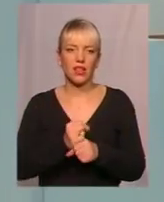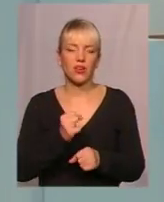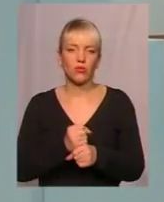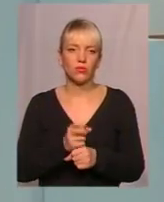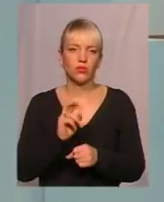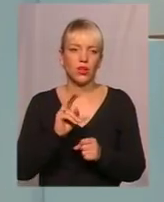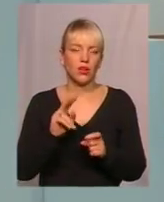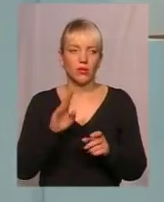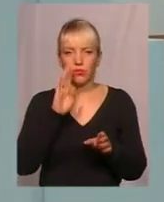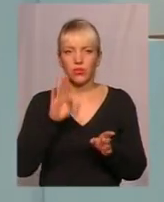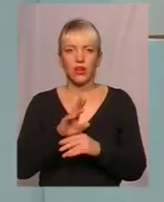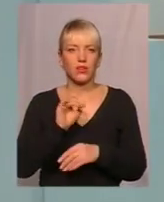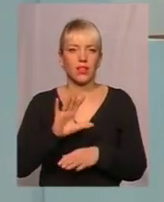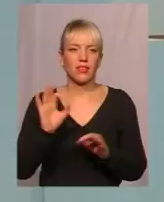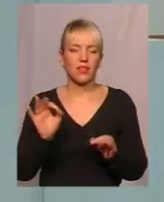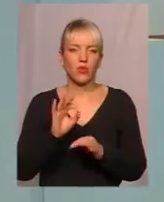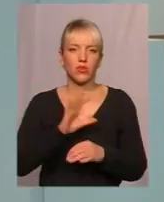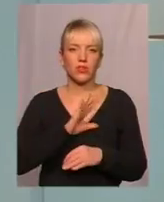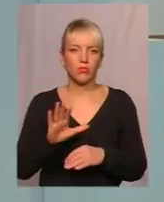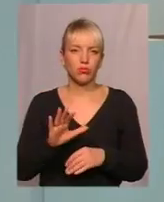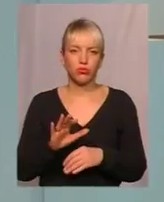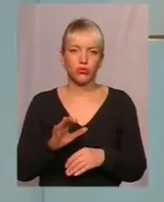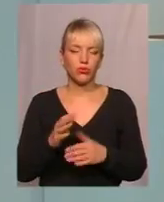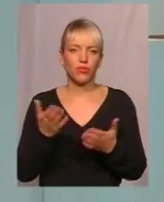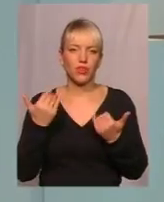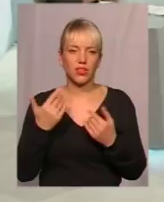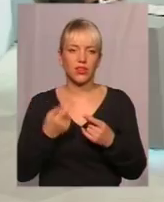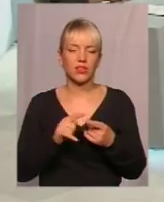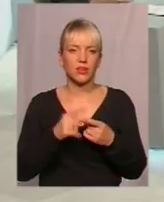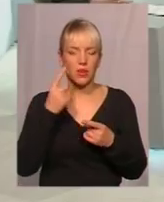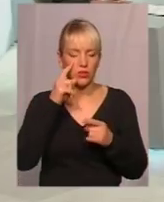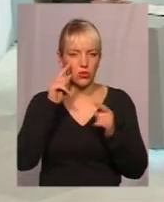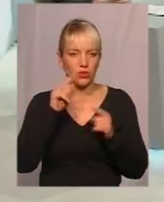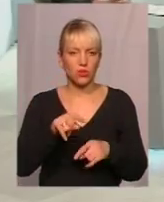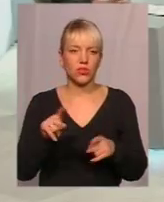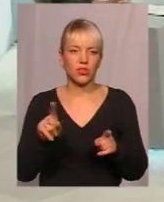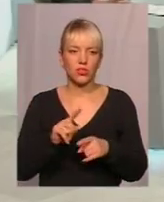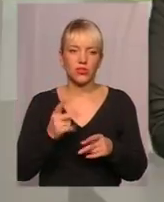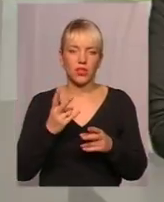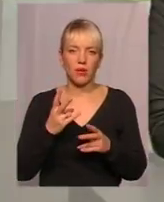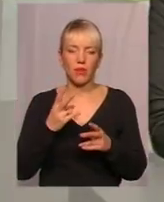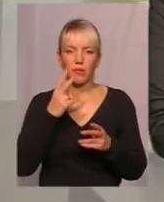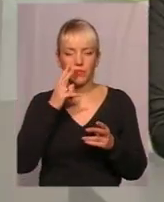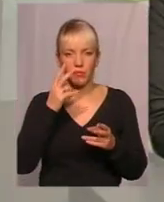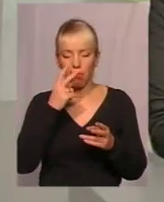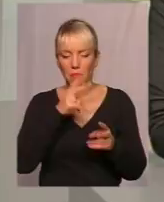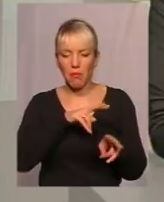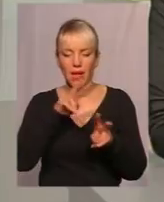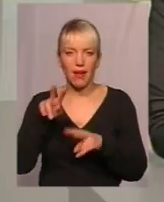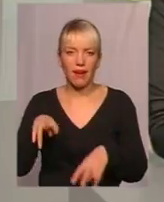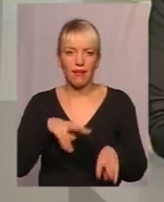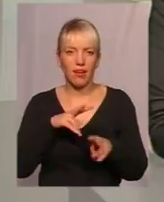і не було тих вихідних це перший орієнтир на те що треба переглянути взагалі спосіб